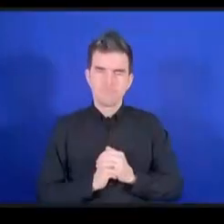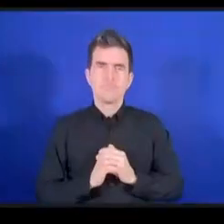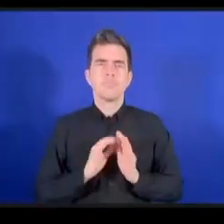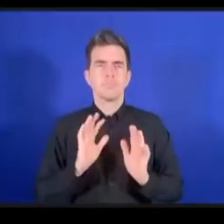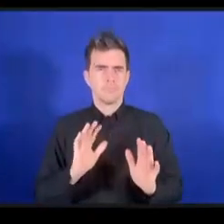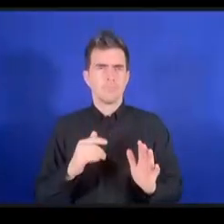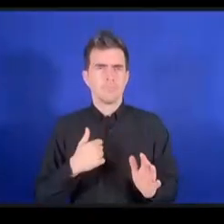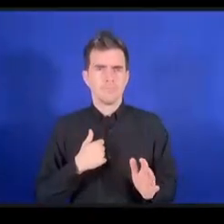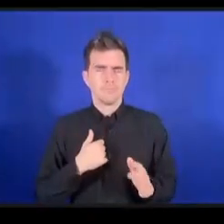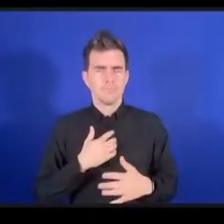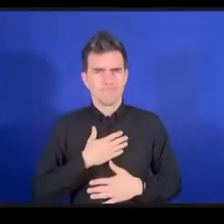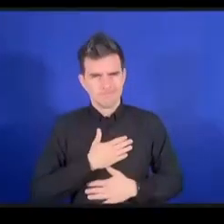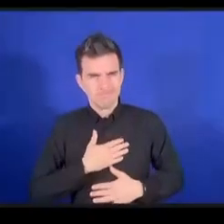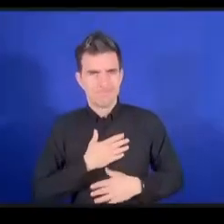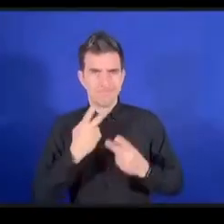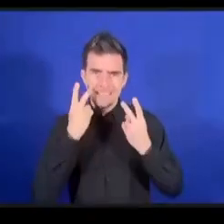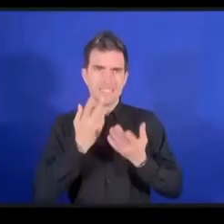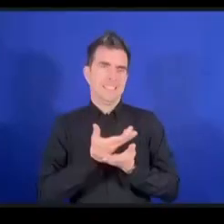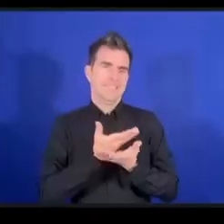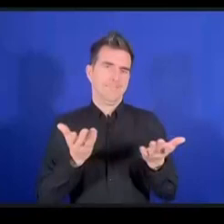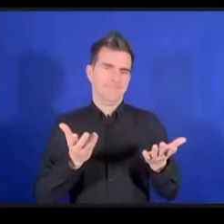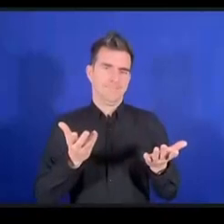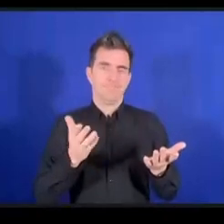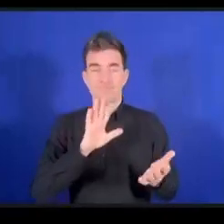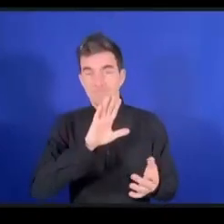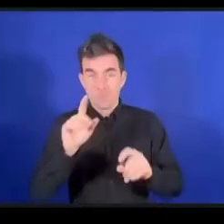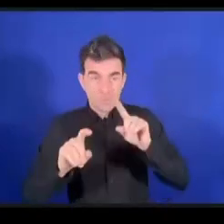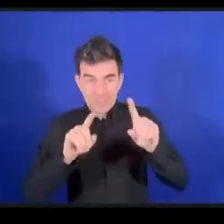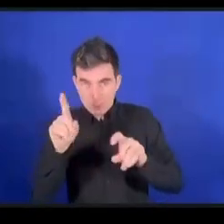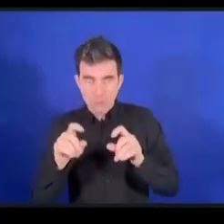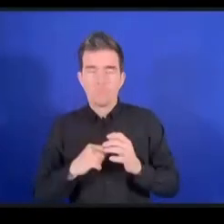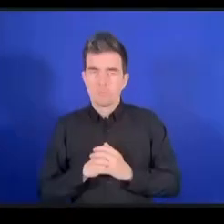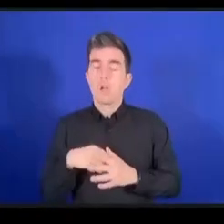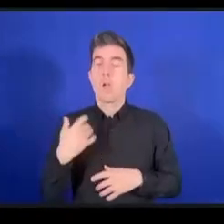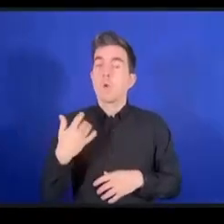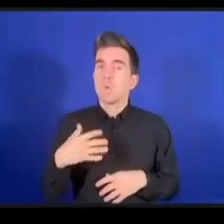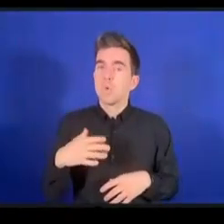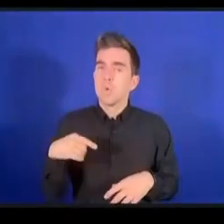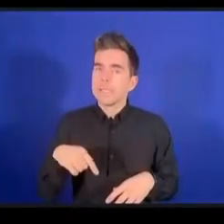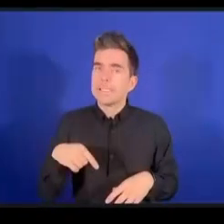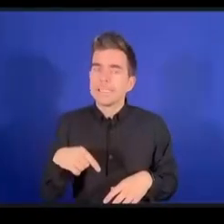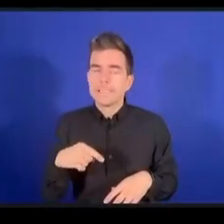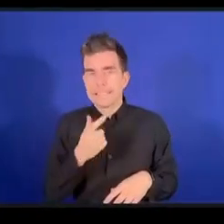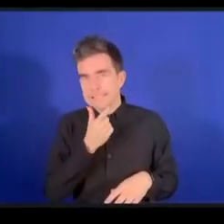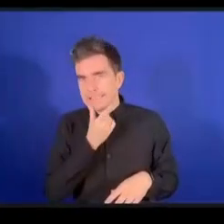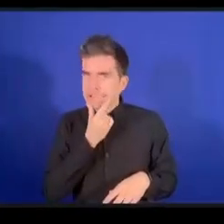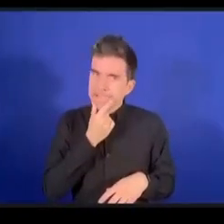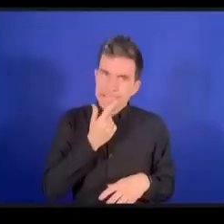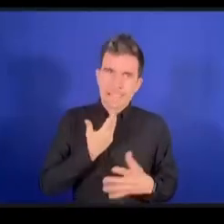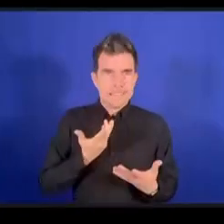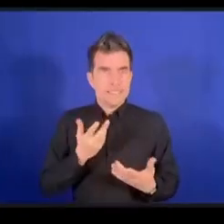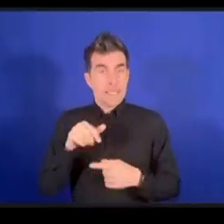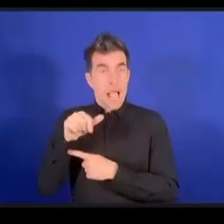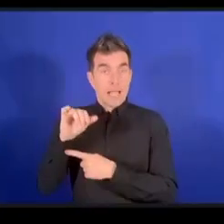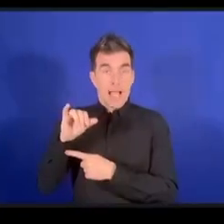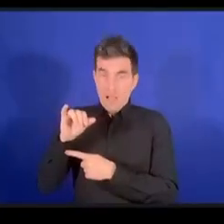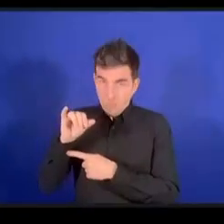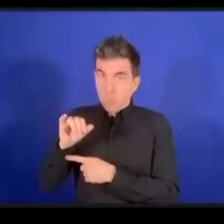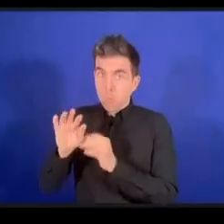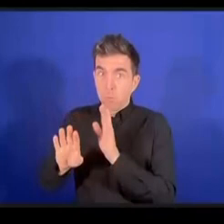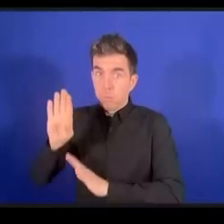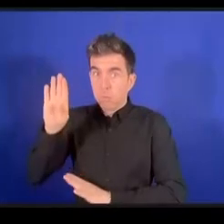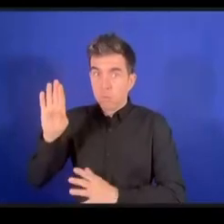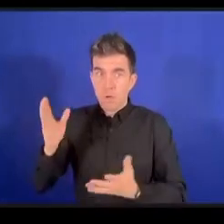تحدي مزداوج بين الذكاء الاصطناعي وبين ما يقدم الذكاء